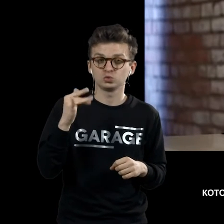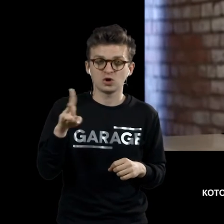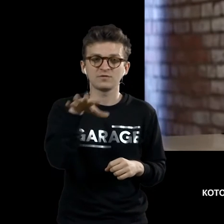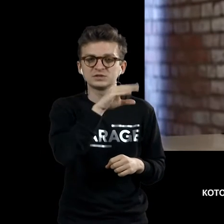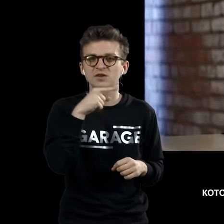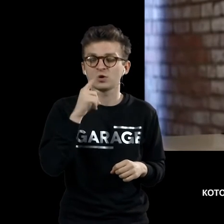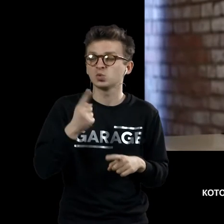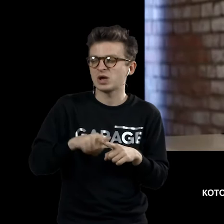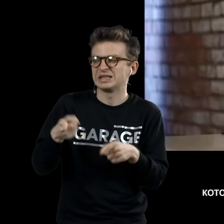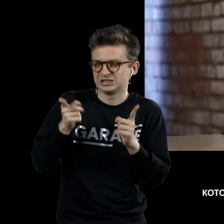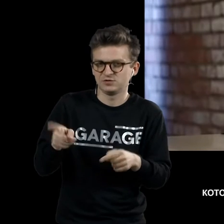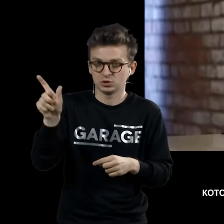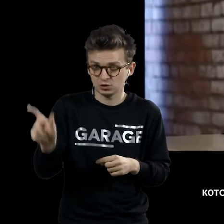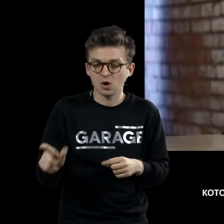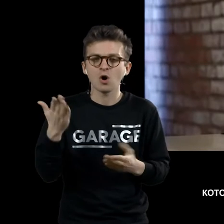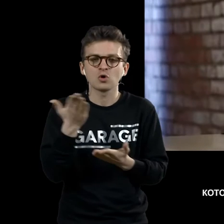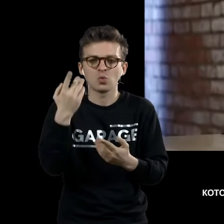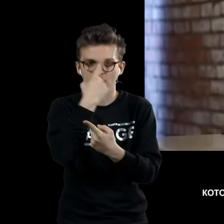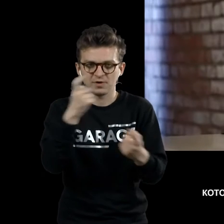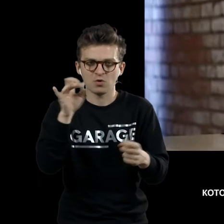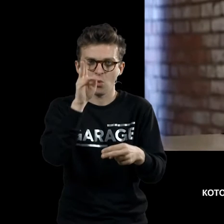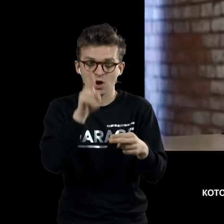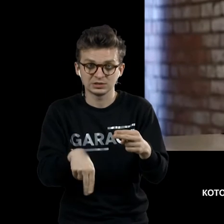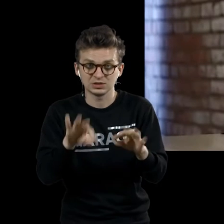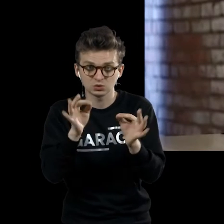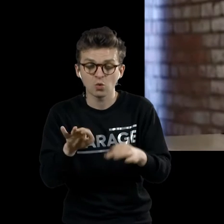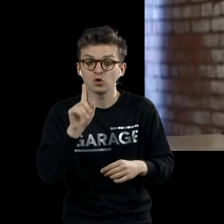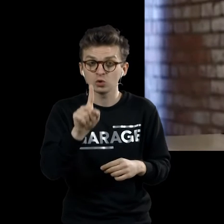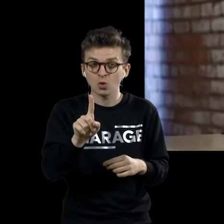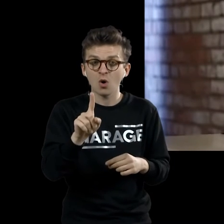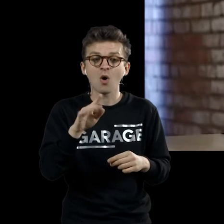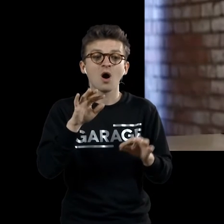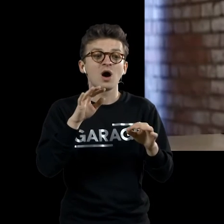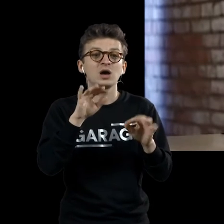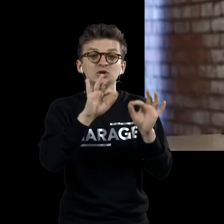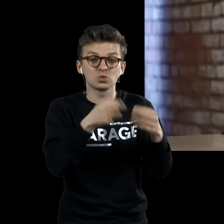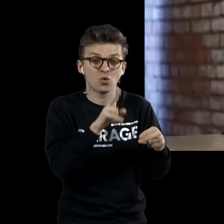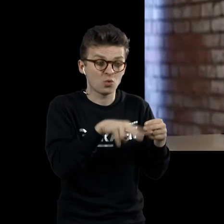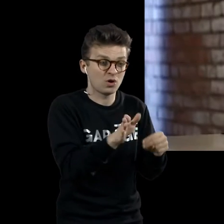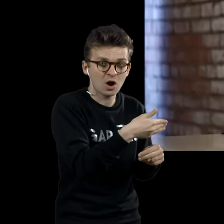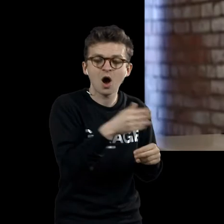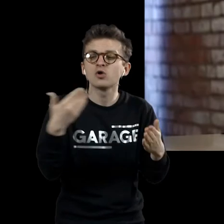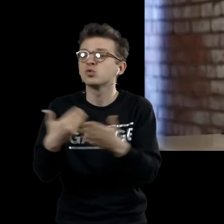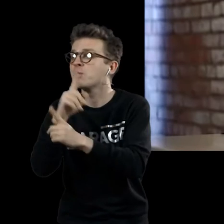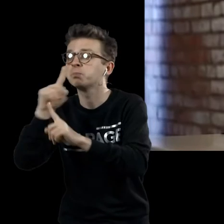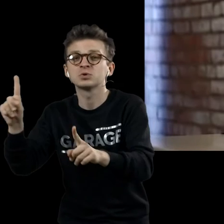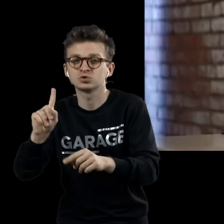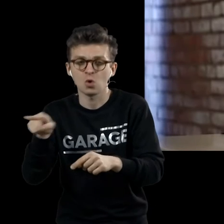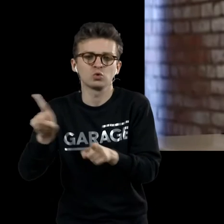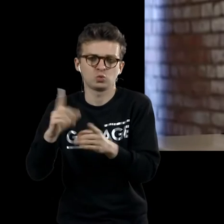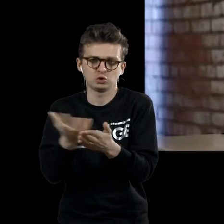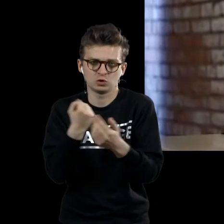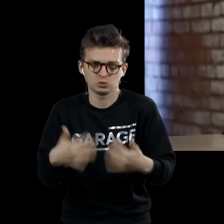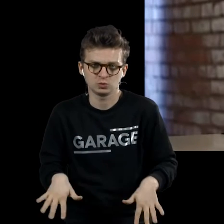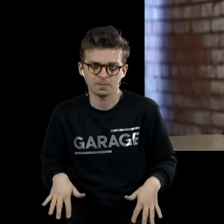который объявил о конце искусства, но нашел миллион способов, чем художнику заниматься после смерти